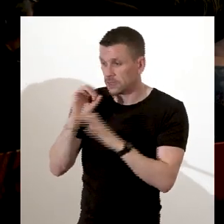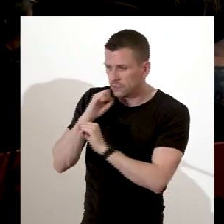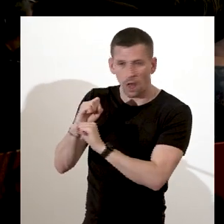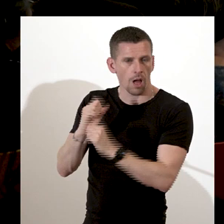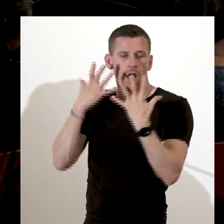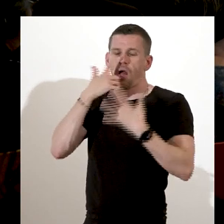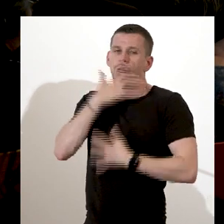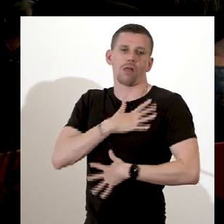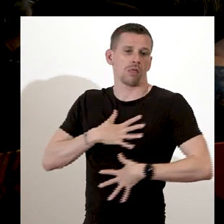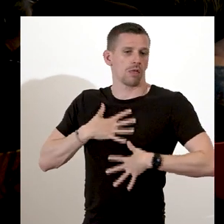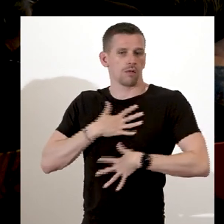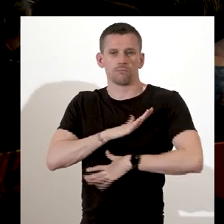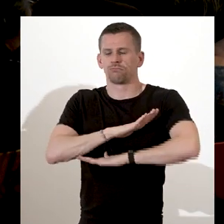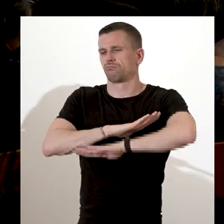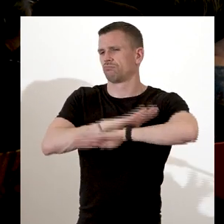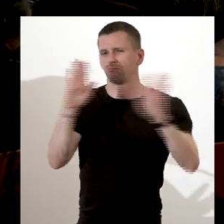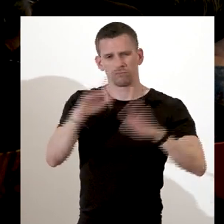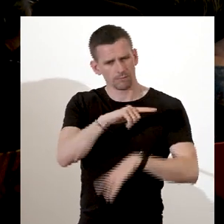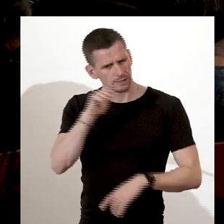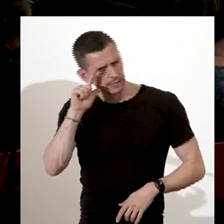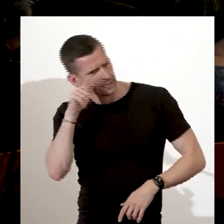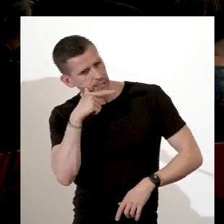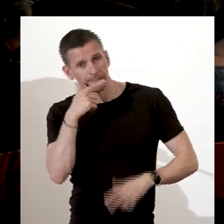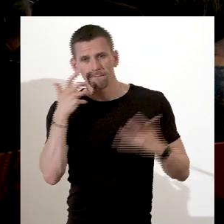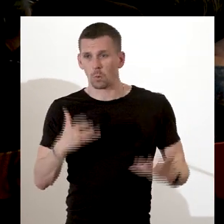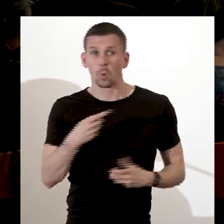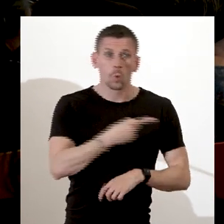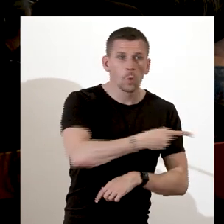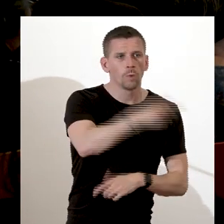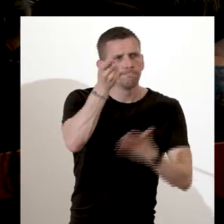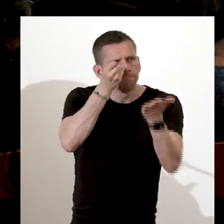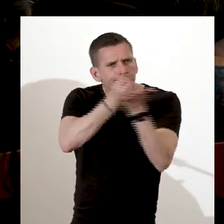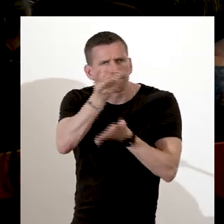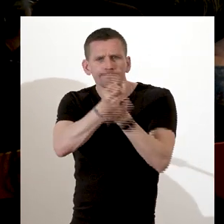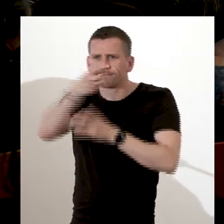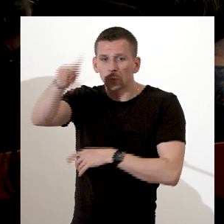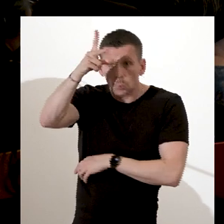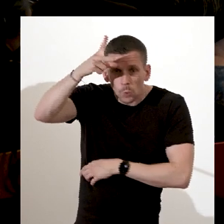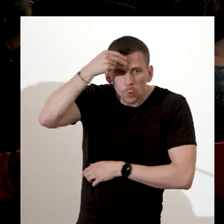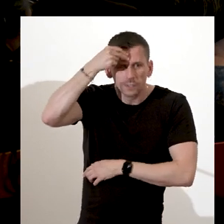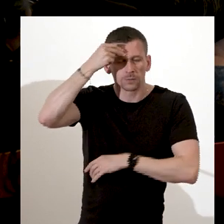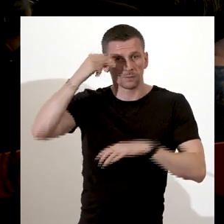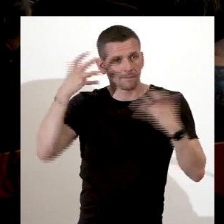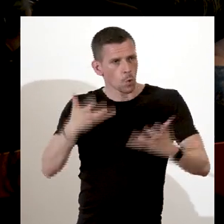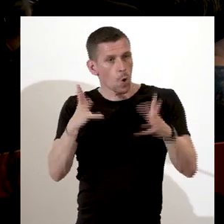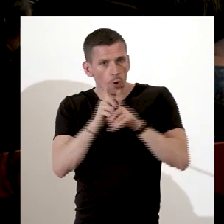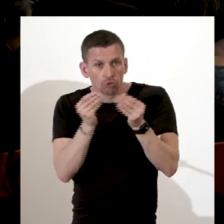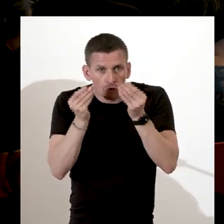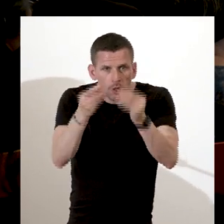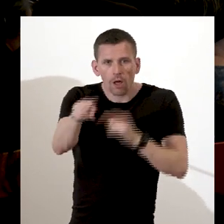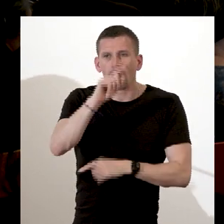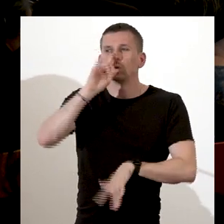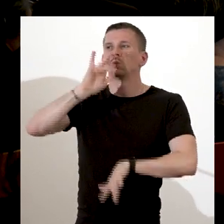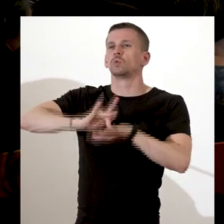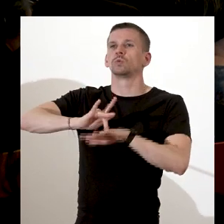'il souhaite en fait faire vivre à plein de gens, plein de gens dont il est persuadé que quand ils vont voir des images plus que de lire des